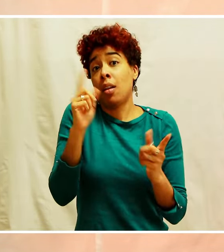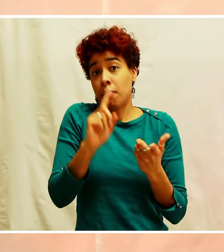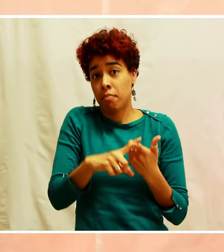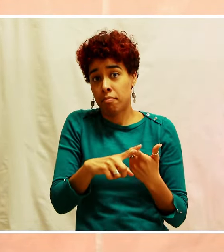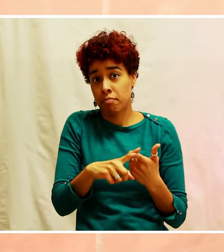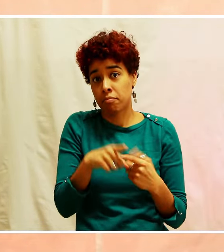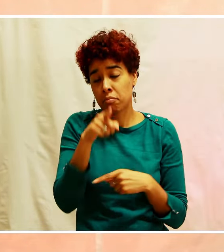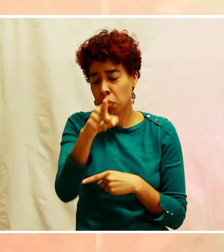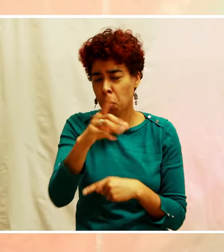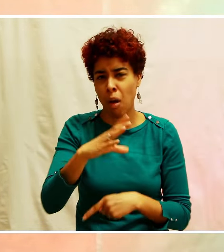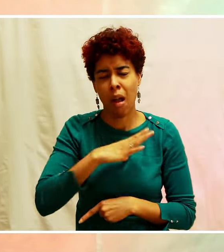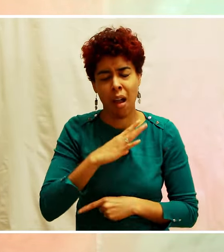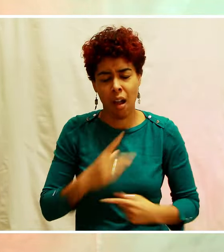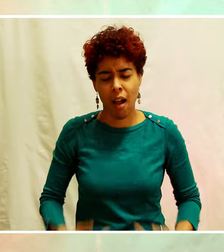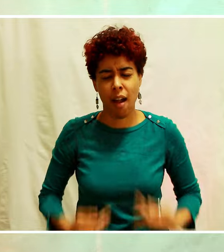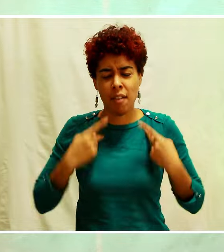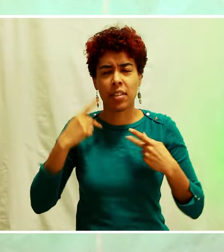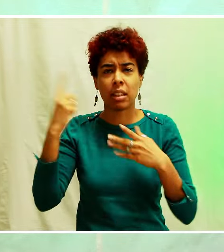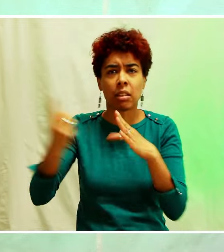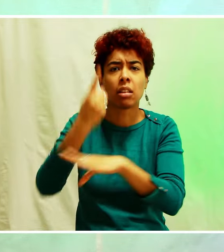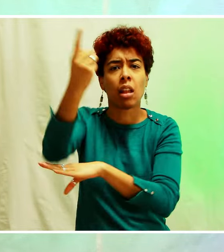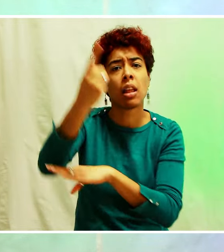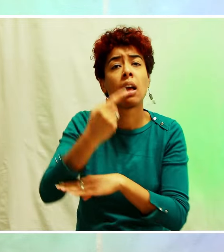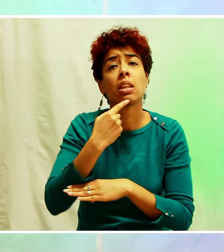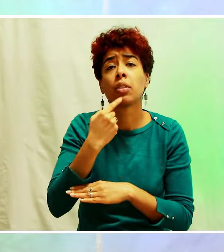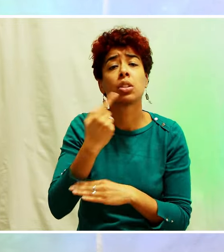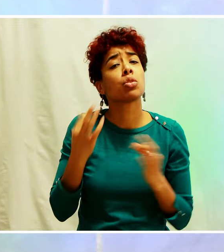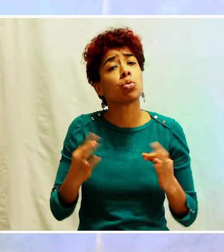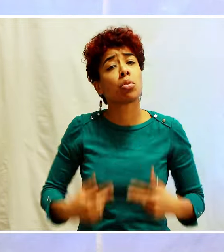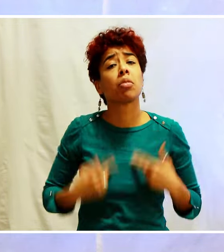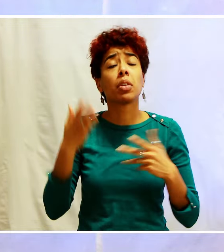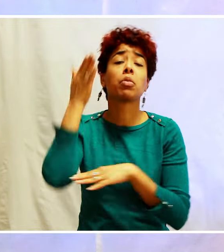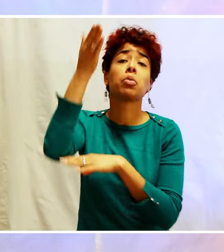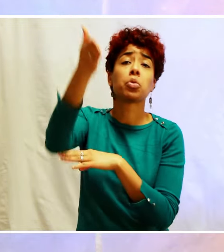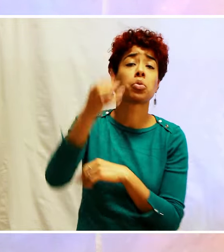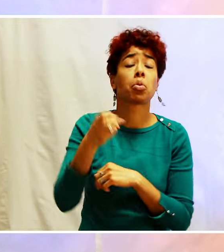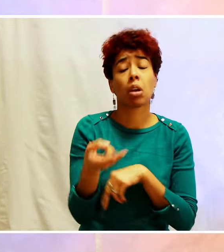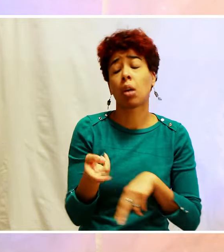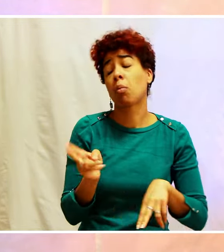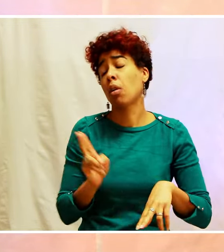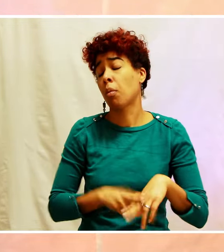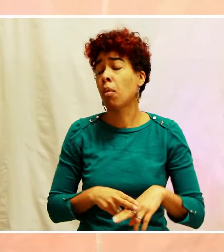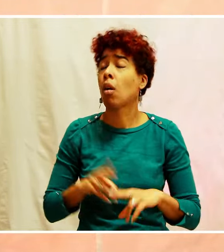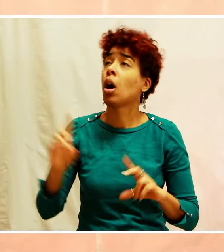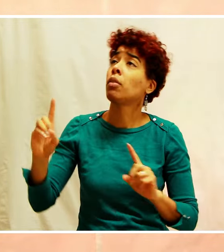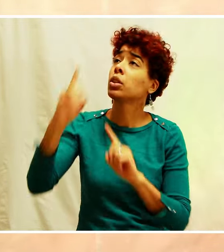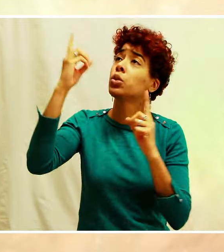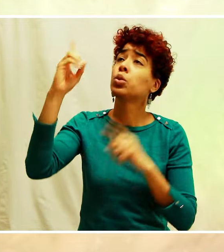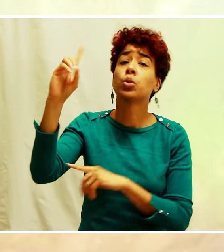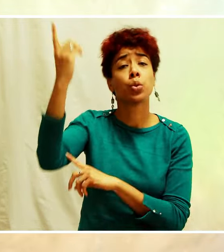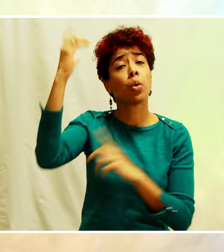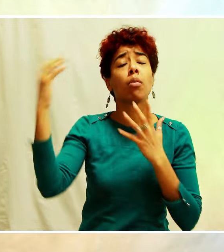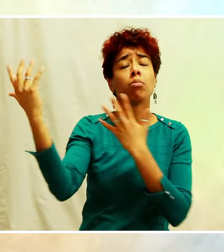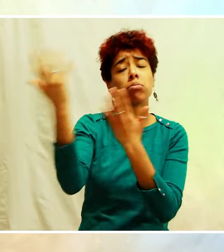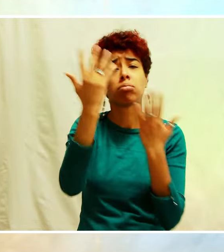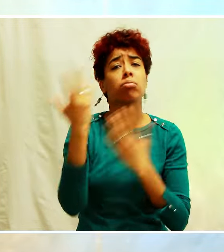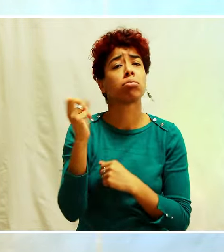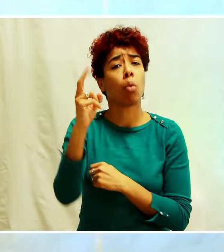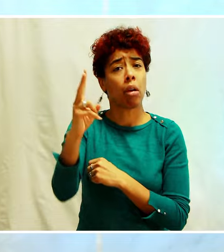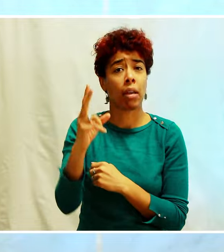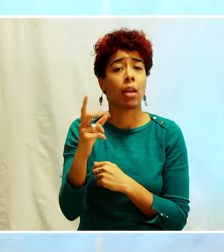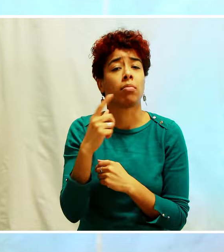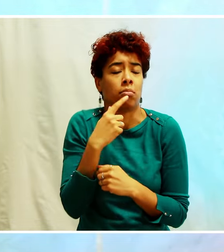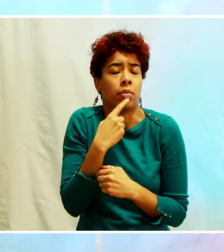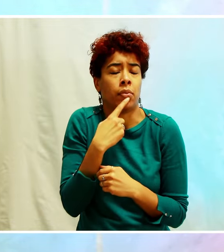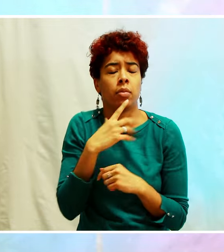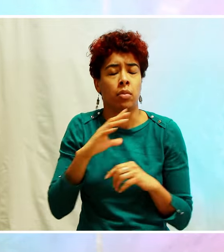c'est que tu es la vie éternelle. La vie éternelle, ce n pas la vie future seulement. De dire quand je vais mourir, je serai dans la présence de Dieu. Oui,'est une réalité. Ça s'appelle le